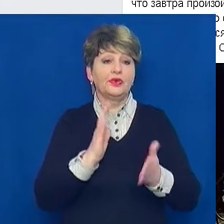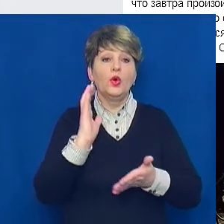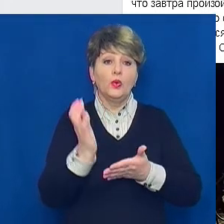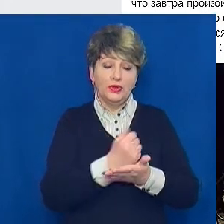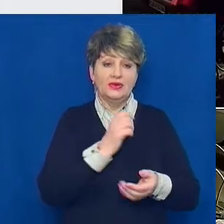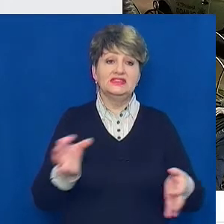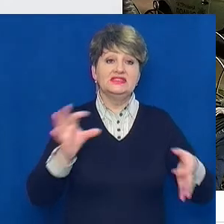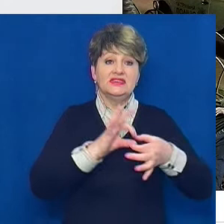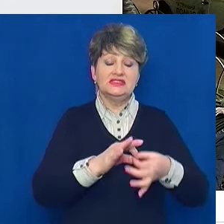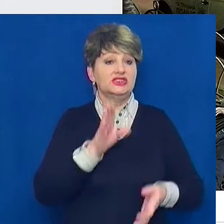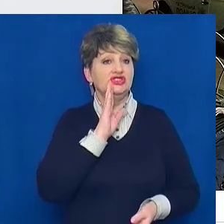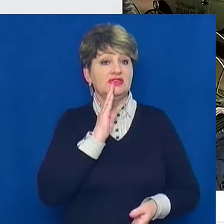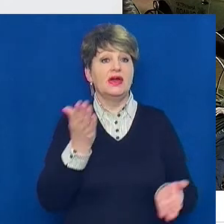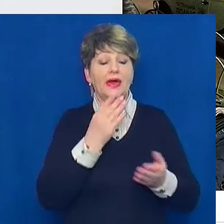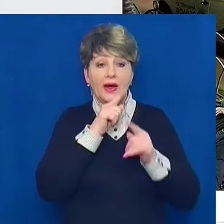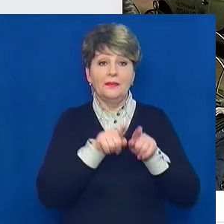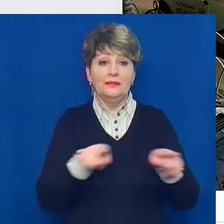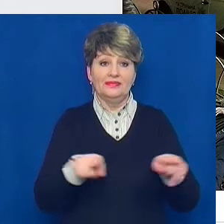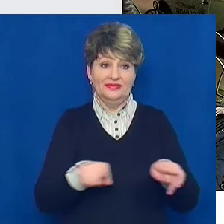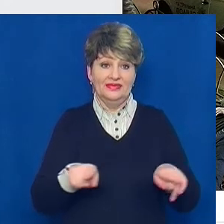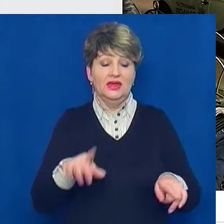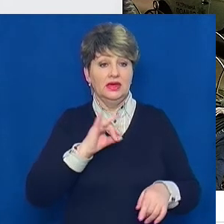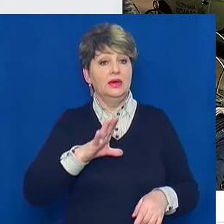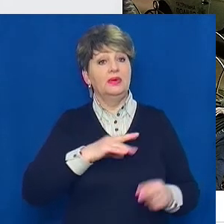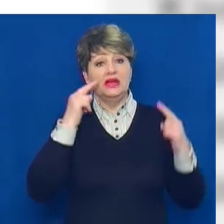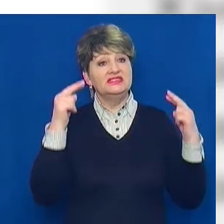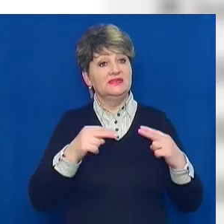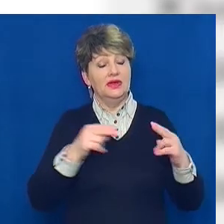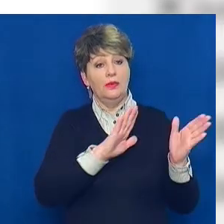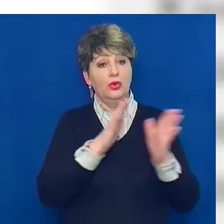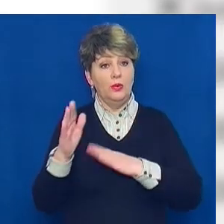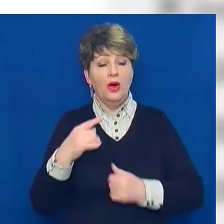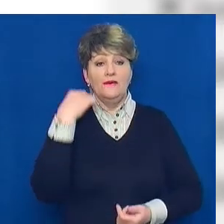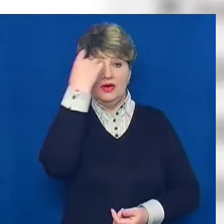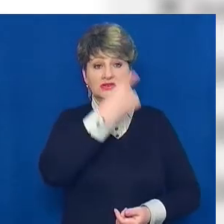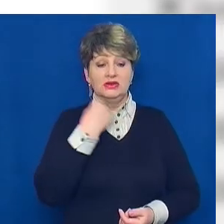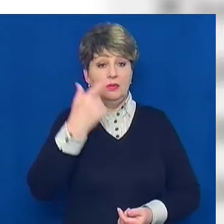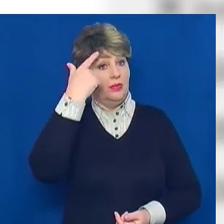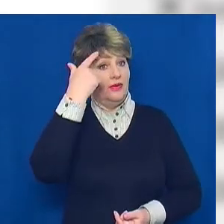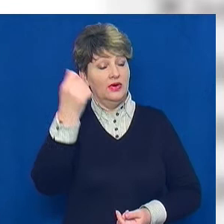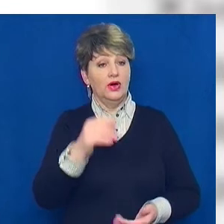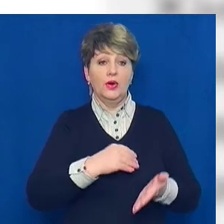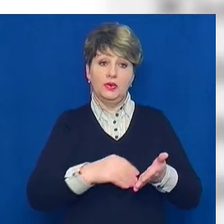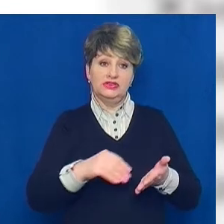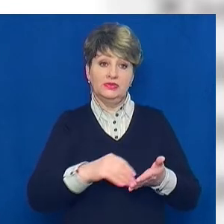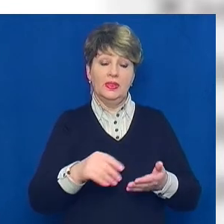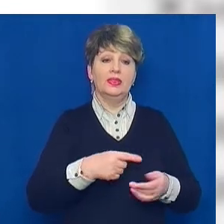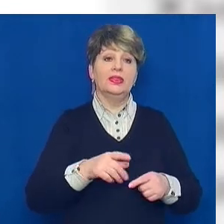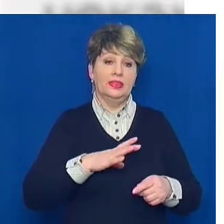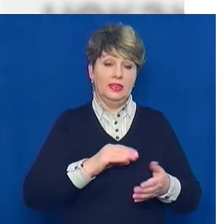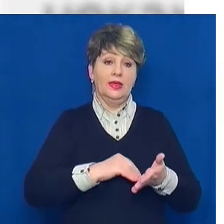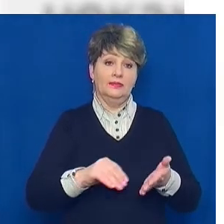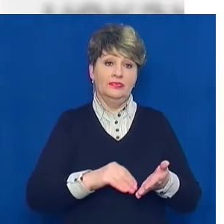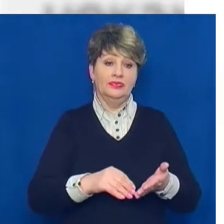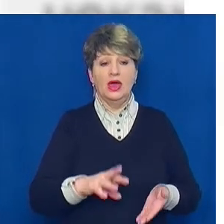'язатися з жінкою, яка поширювала цей матеріал і була свідком події. У особистому повідомленні кореспондентам вона написала.